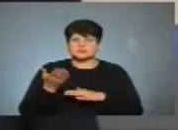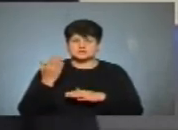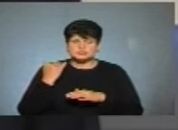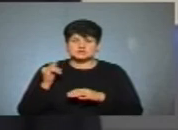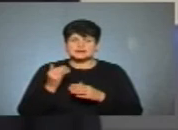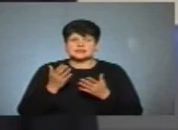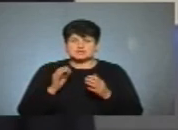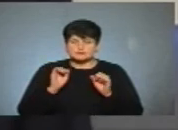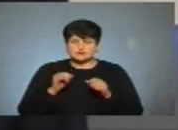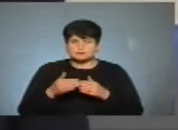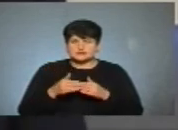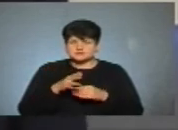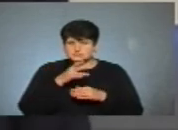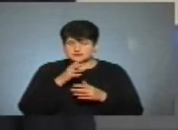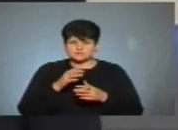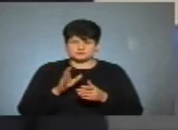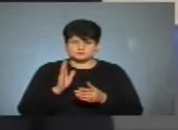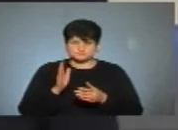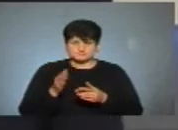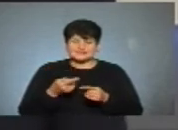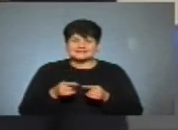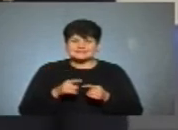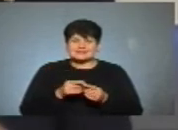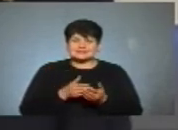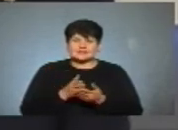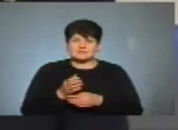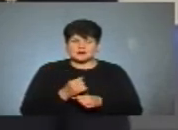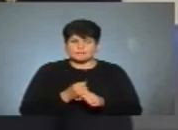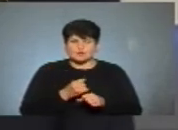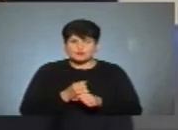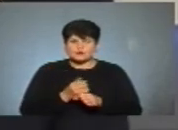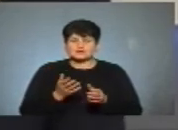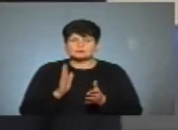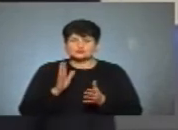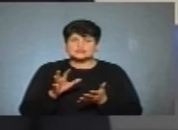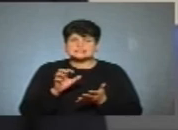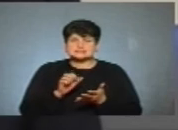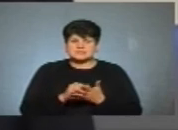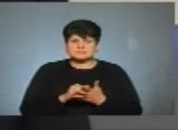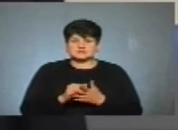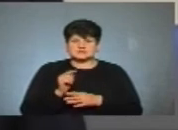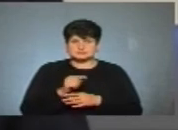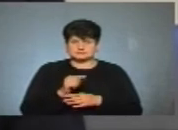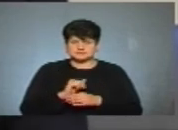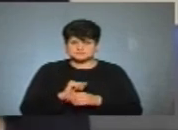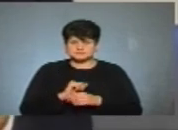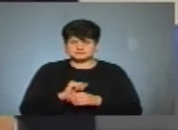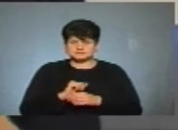можуть найближчим часом стояти. Звичайно, що це напрям роботи, яким буде займатися він безпосередньо.